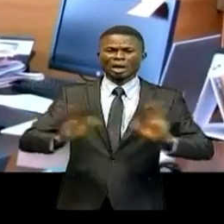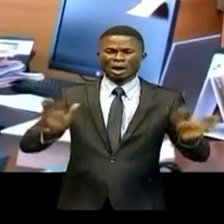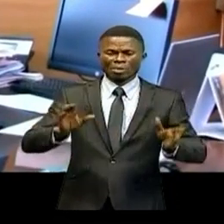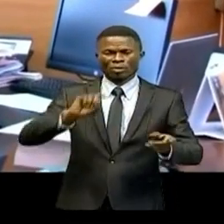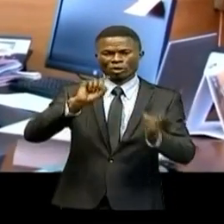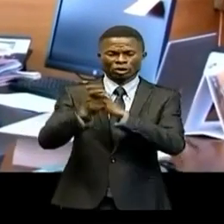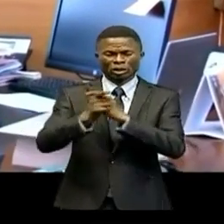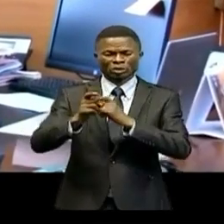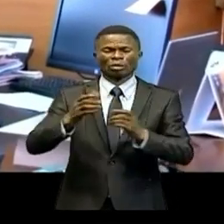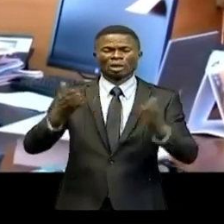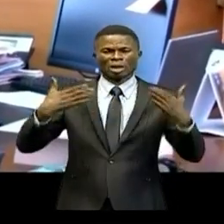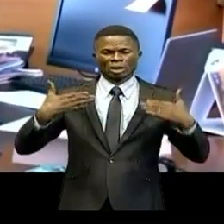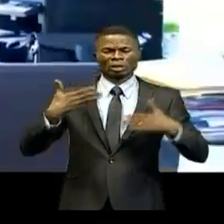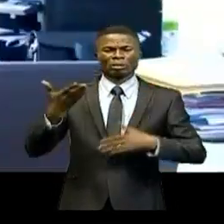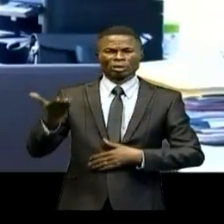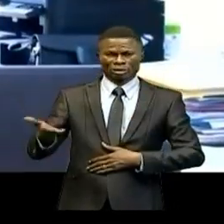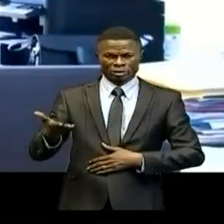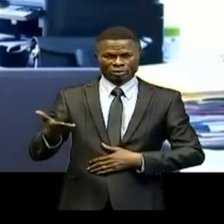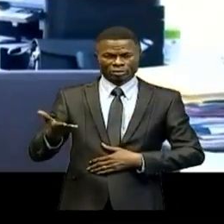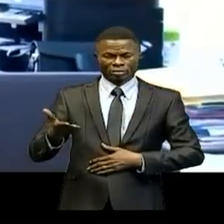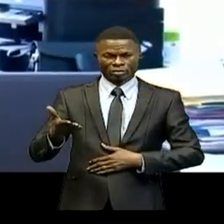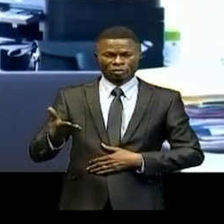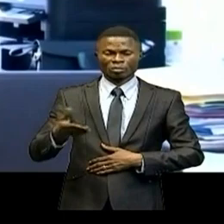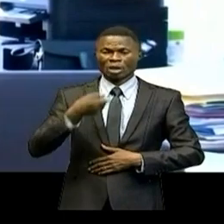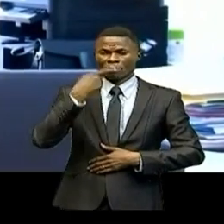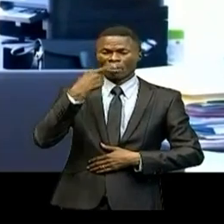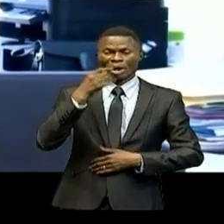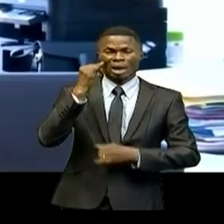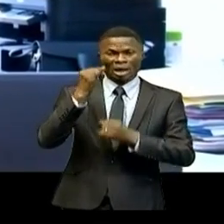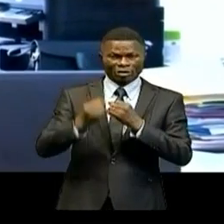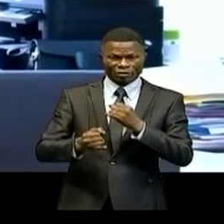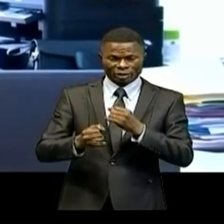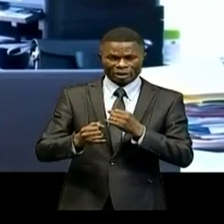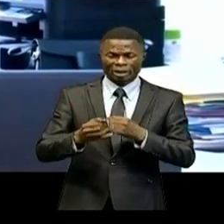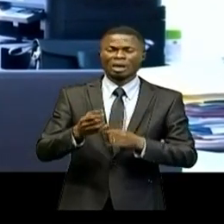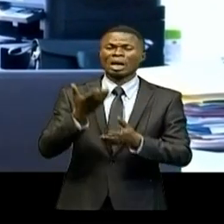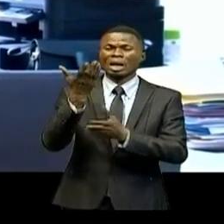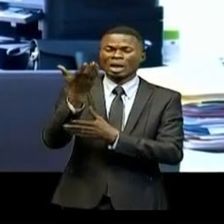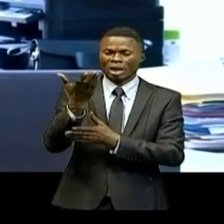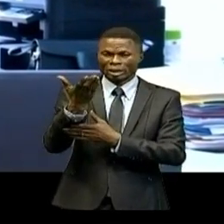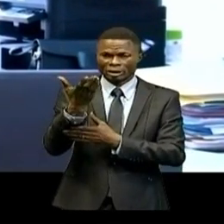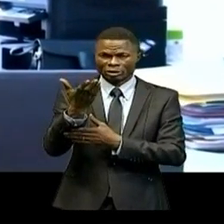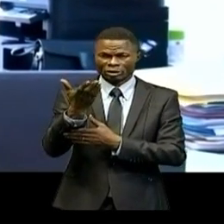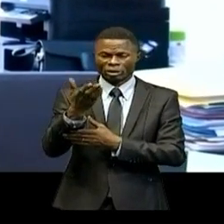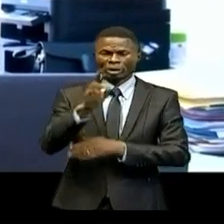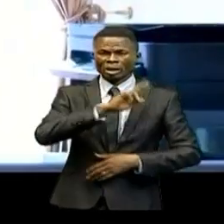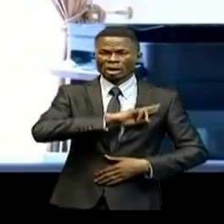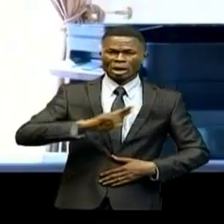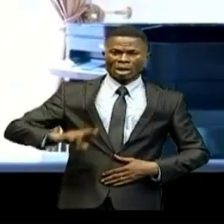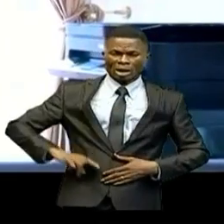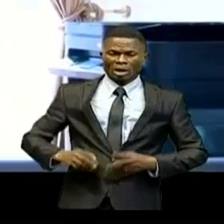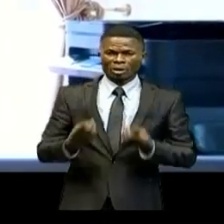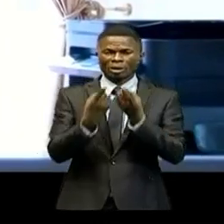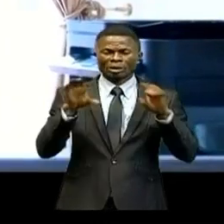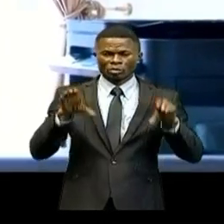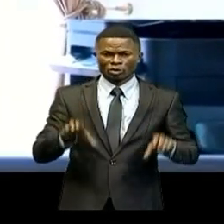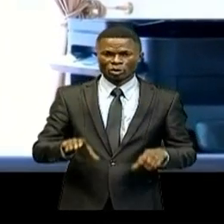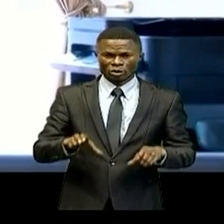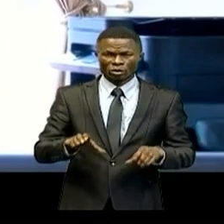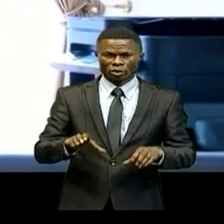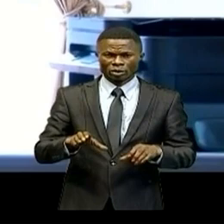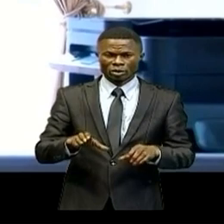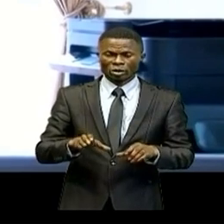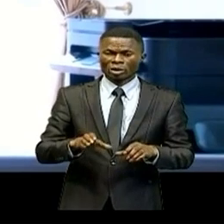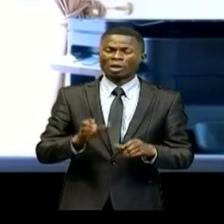climatiques. Elle a conclu son intervention en rappelant que la République démocratique du Congo va se